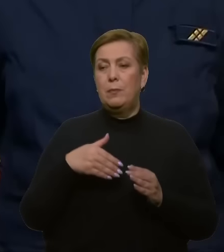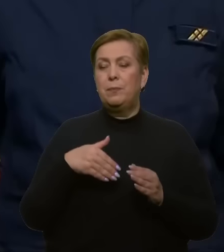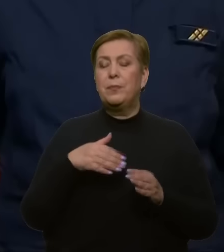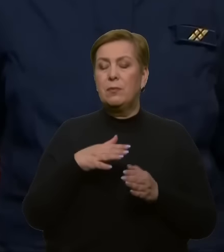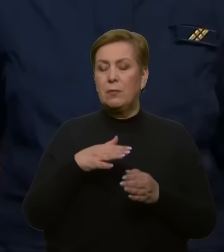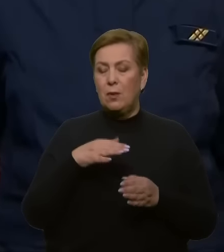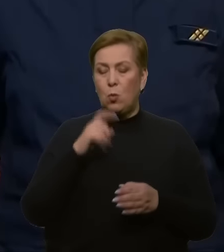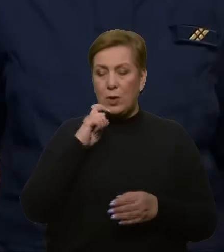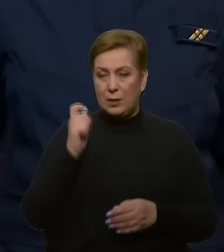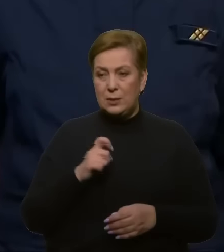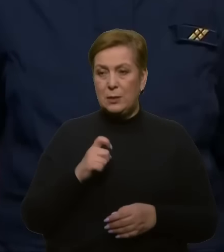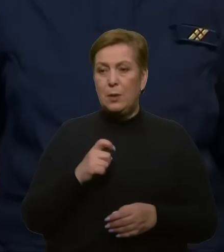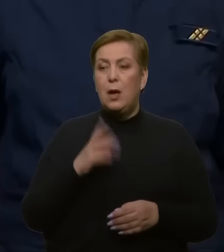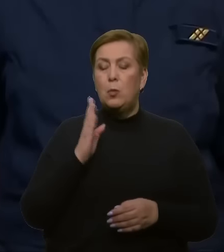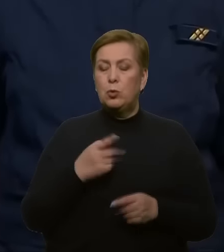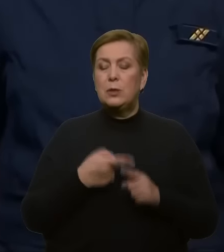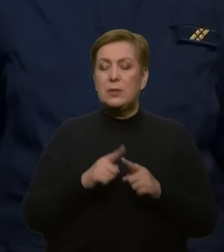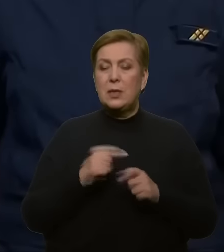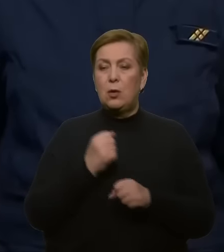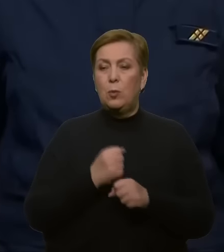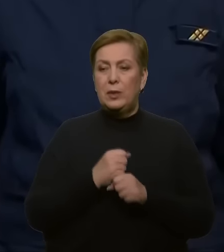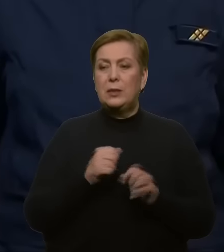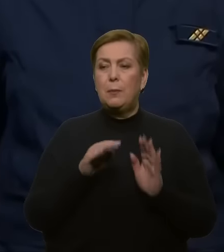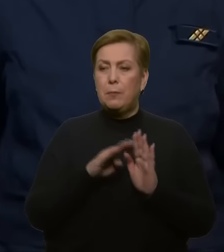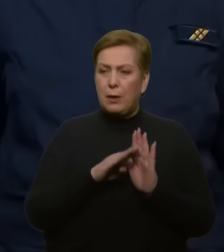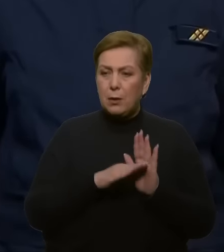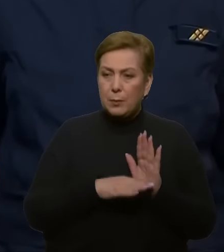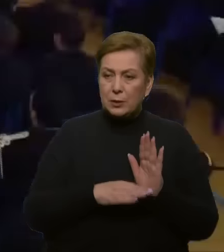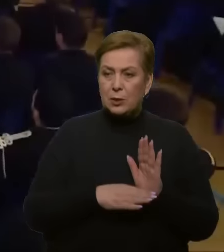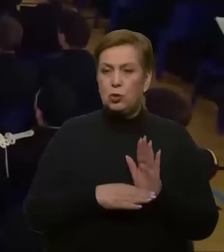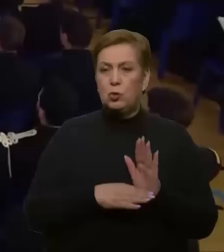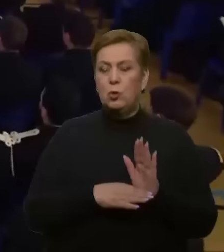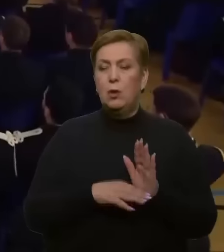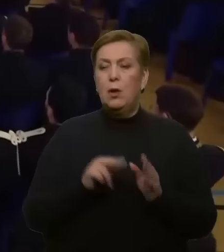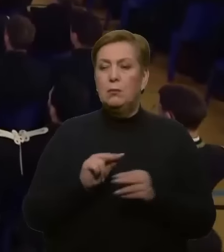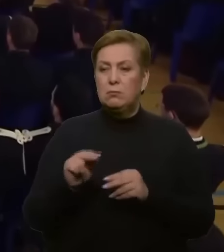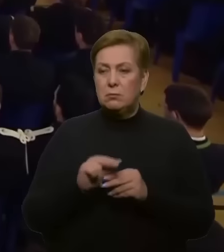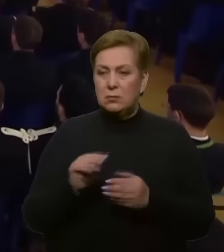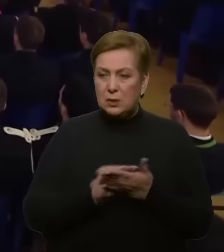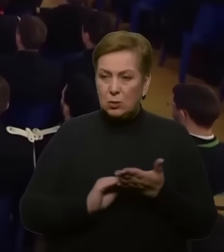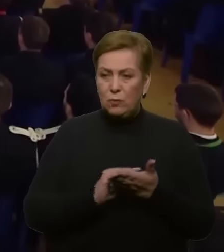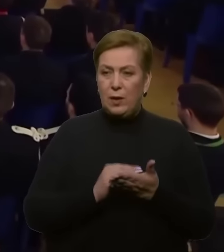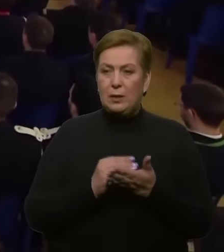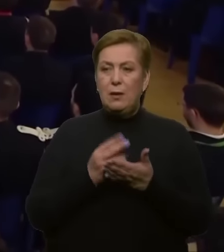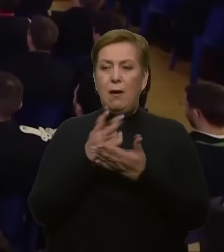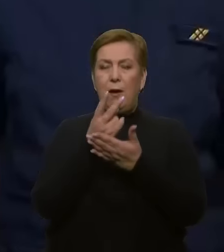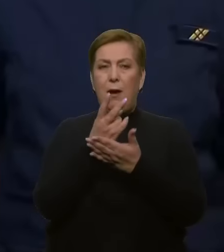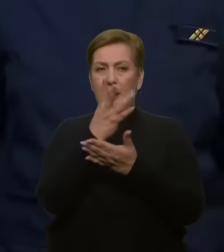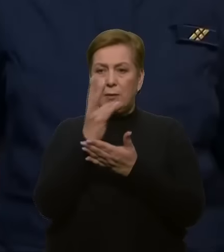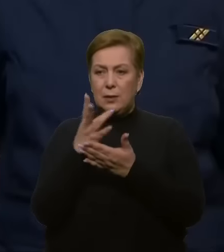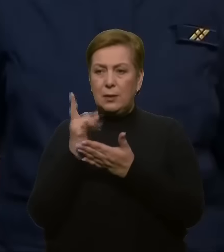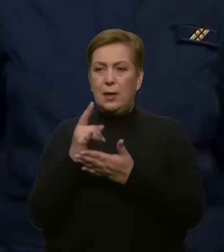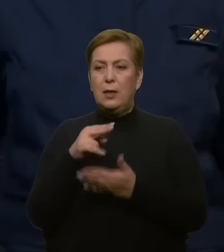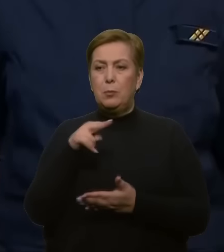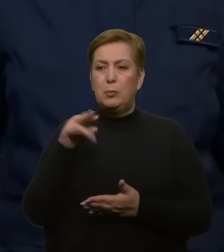робити це прагматично і конкретно, продовжуючи тренування, оснащуючи їх в усіх важливих для них сферах – артилерія, протиповітряна оборона